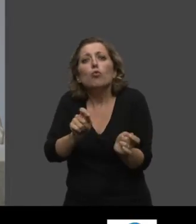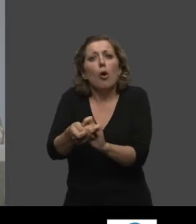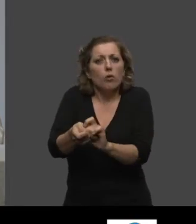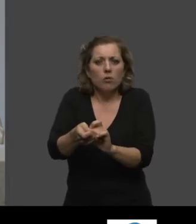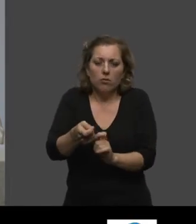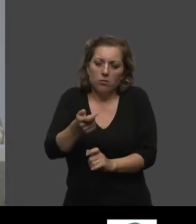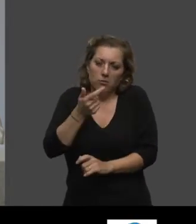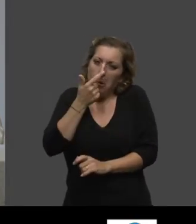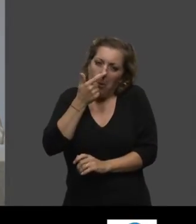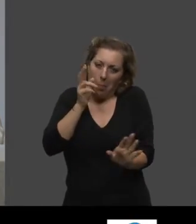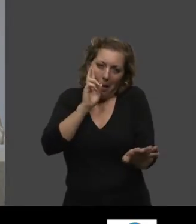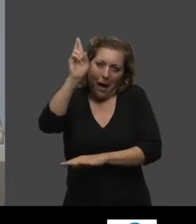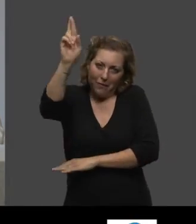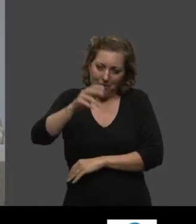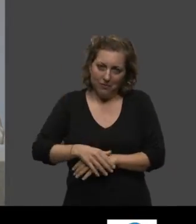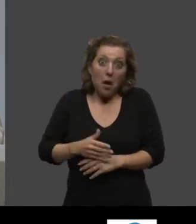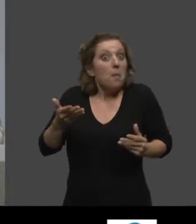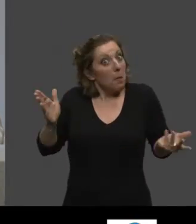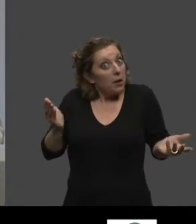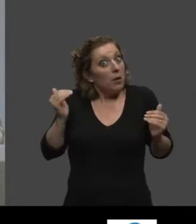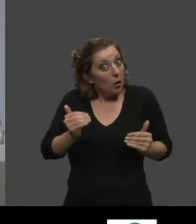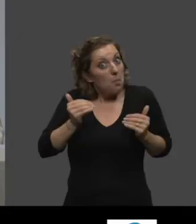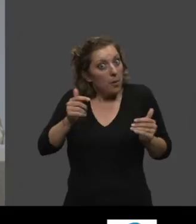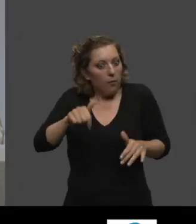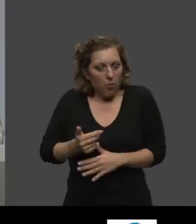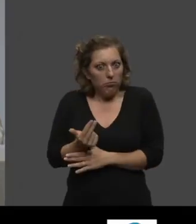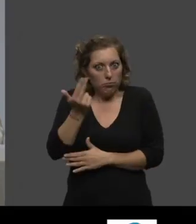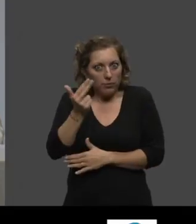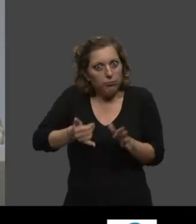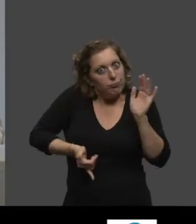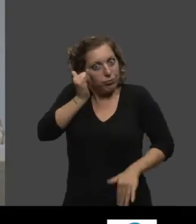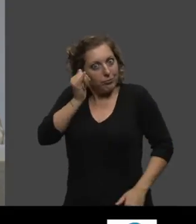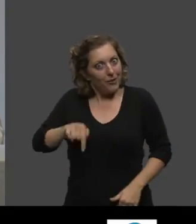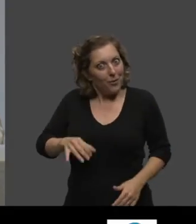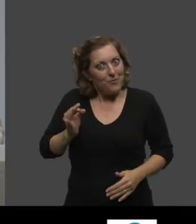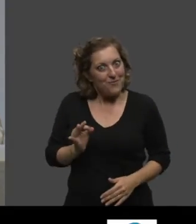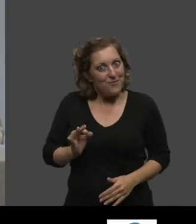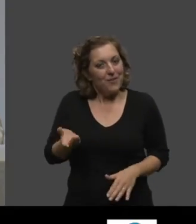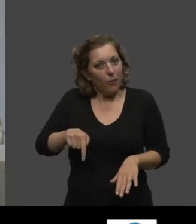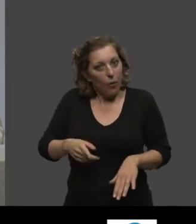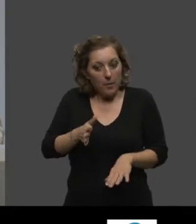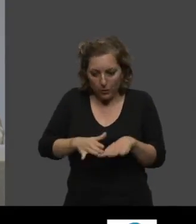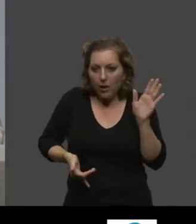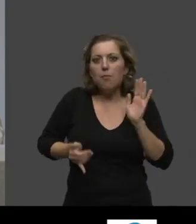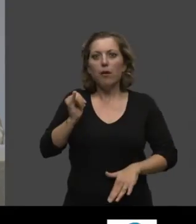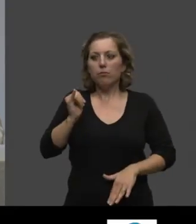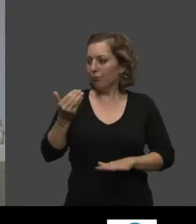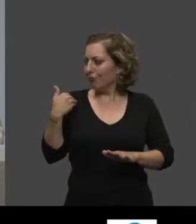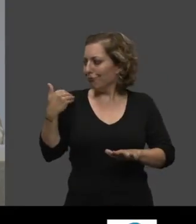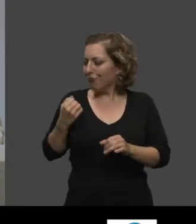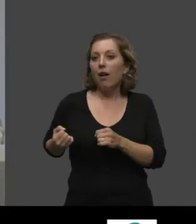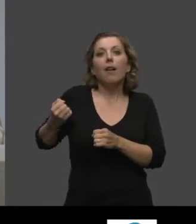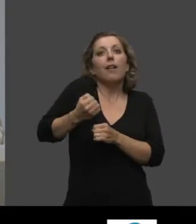'est un peu de l'utopie. Mais enfin, il faut bien un commencement, et c'est ce commencement qu'on a mis en route,